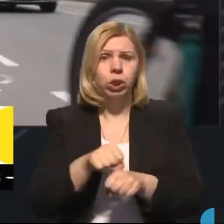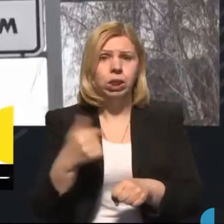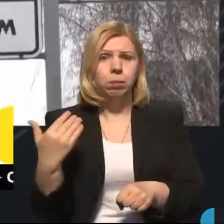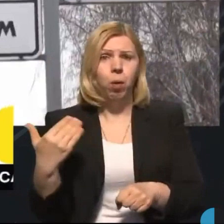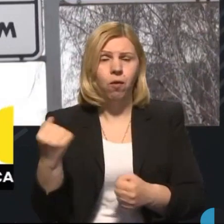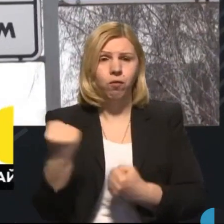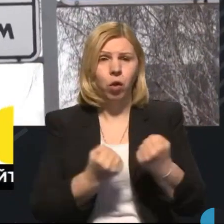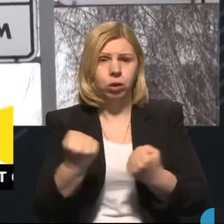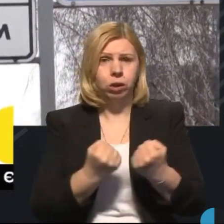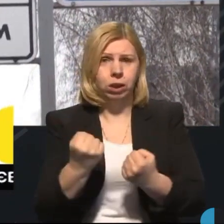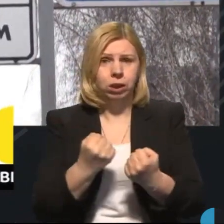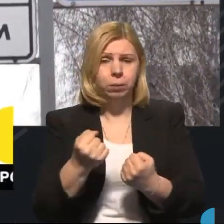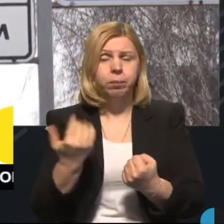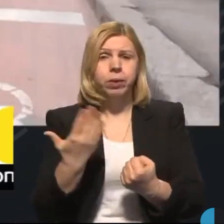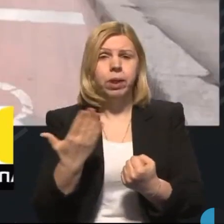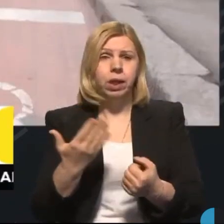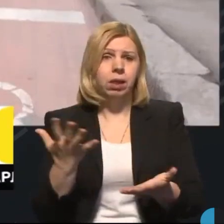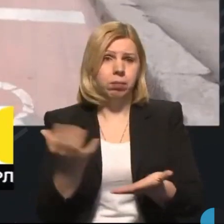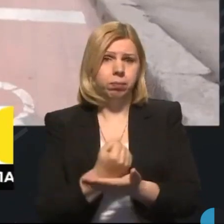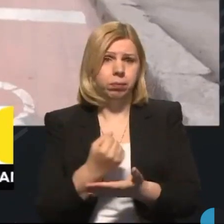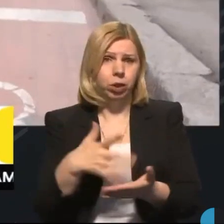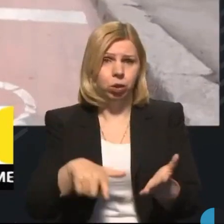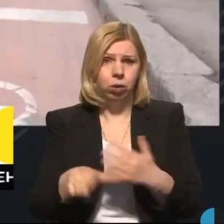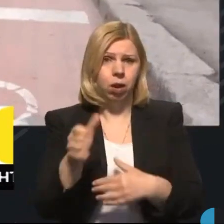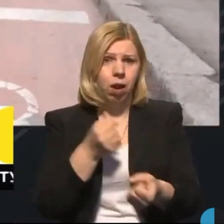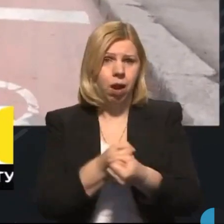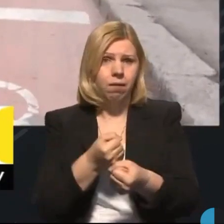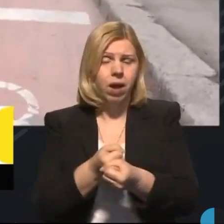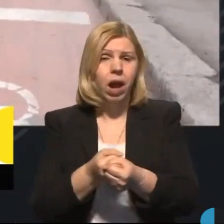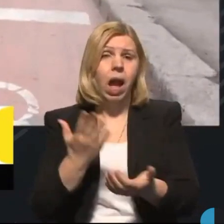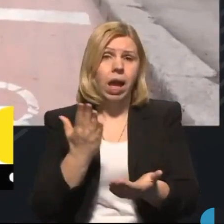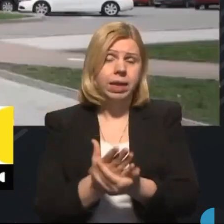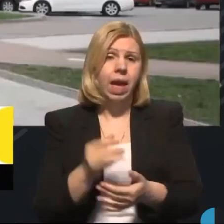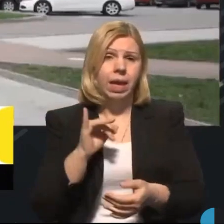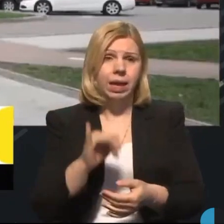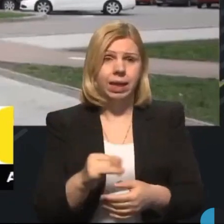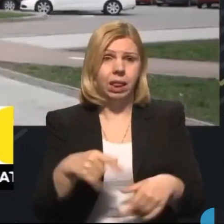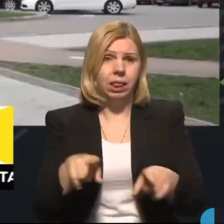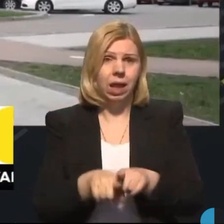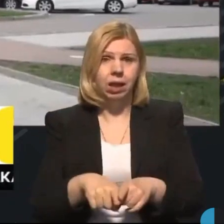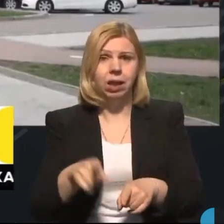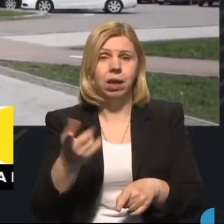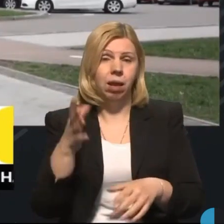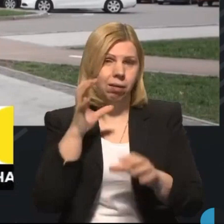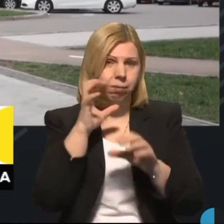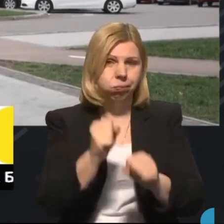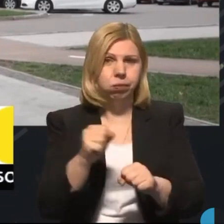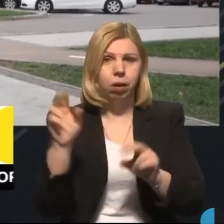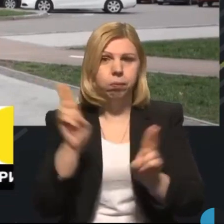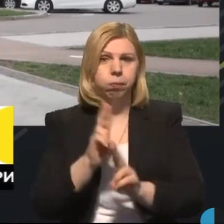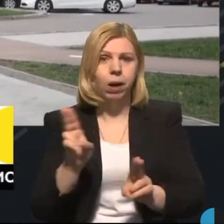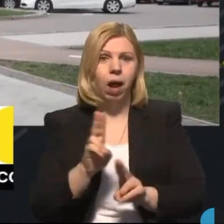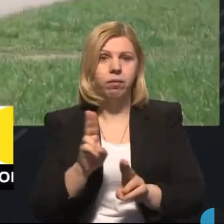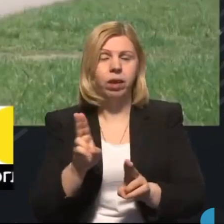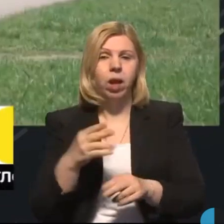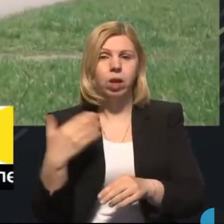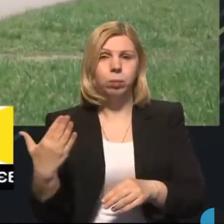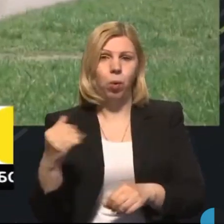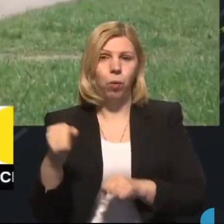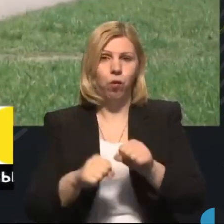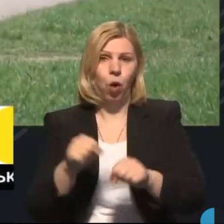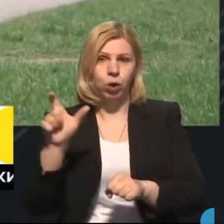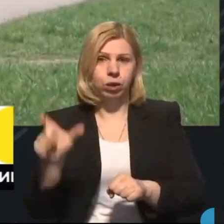водіїв автомобілів, які призводять до дорожньо-транспортних пригод, а є і такі нехтування правилами з боку